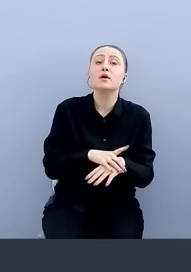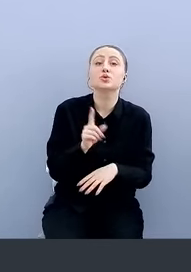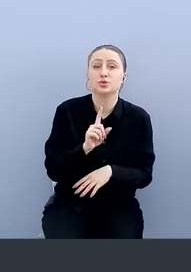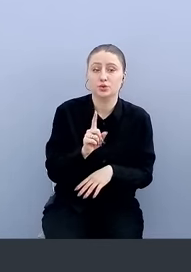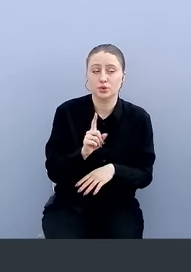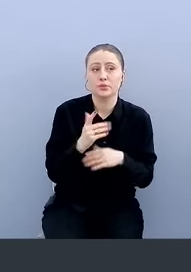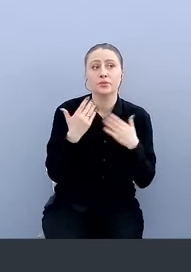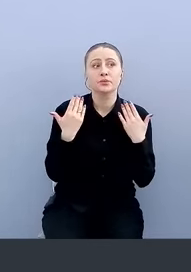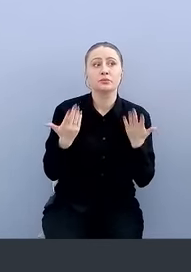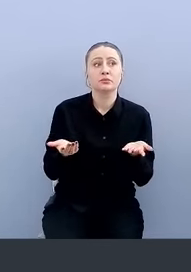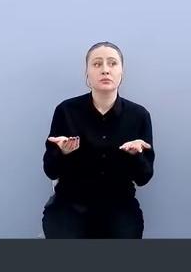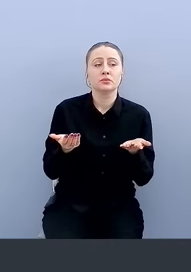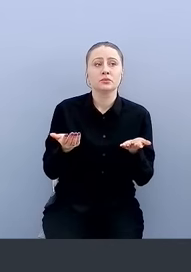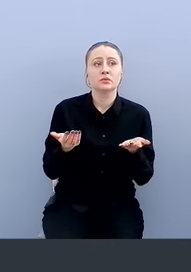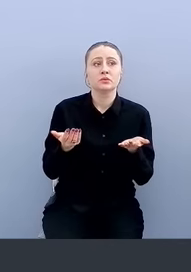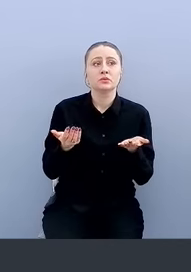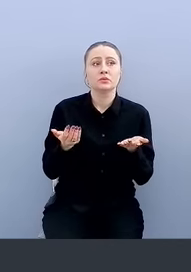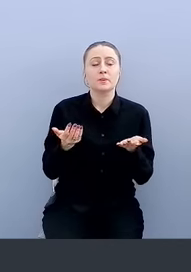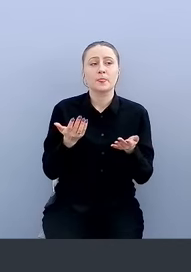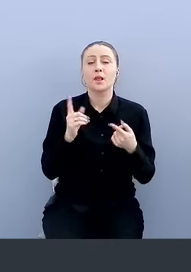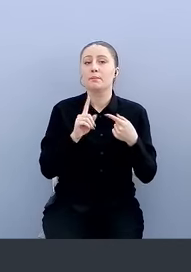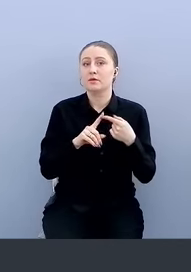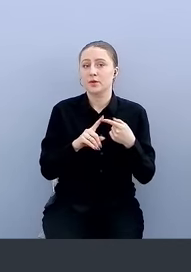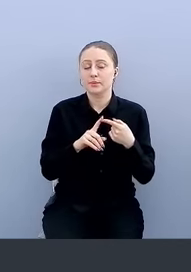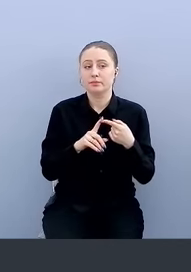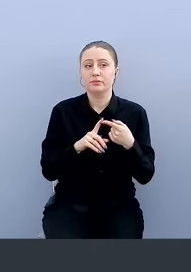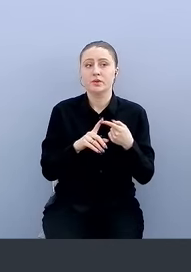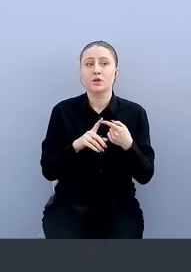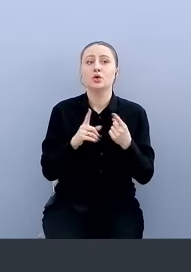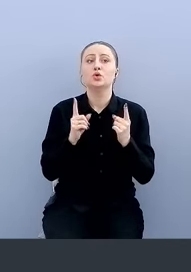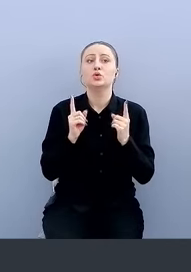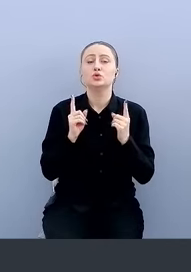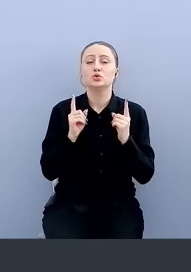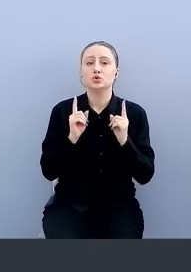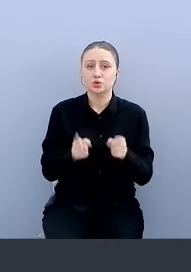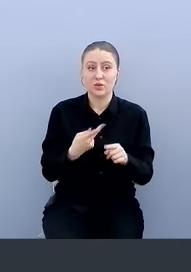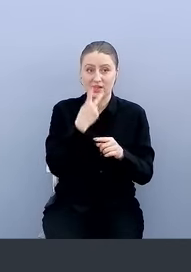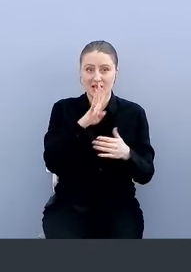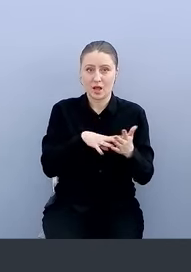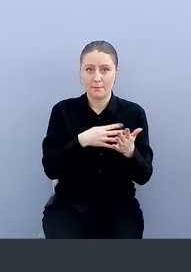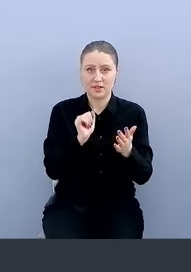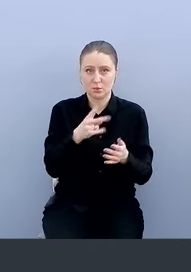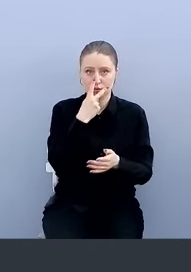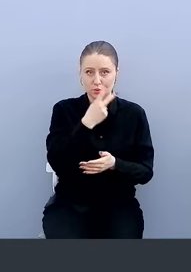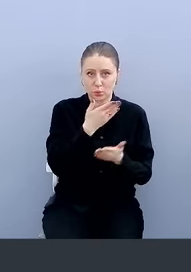первое, то, что на самом деле в этой таблице видно,